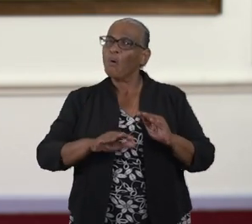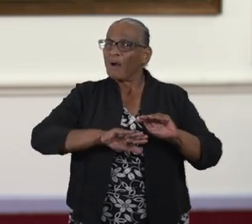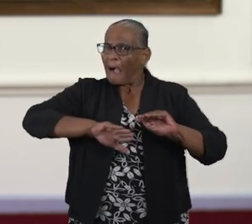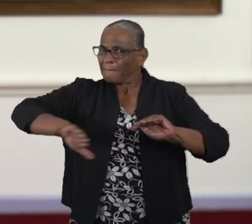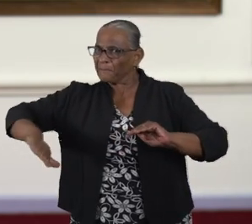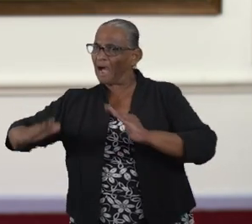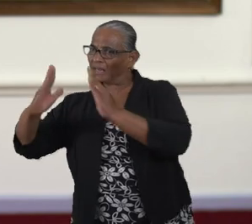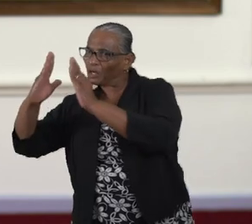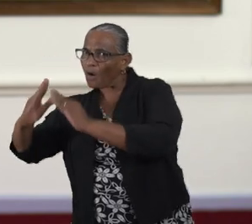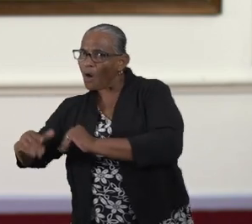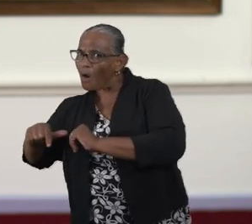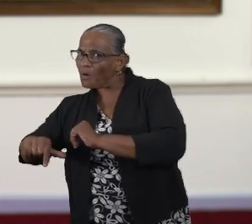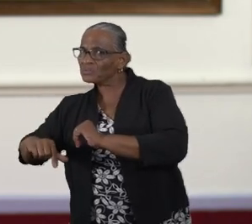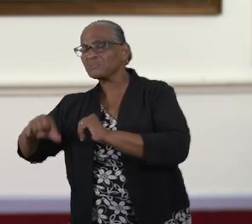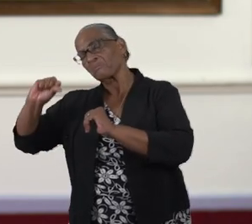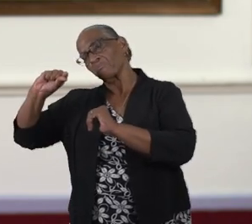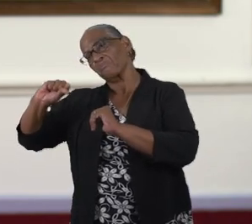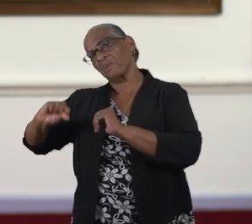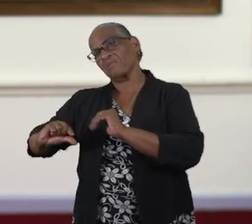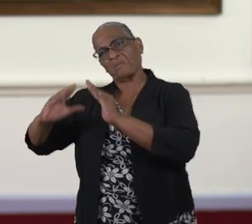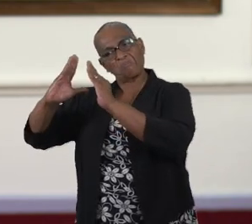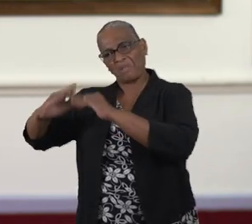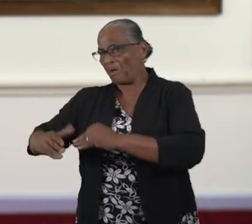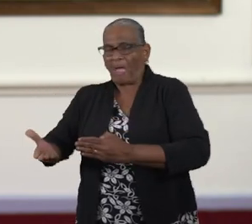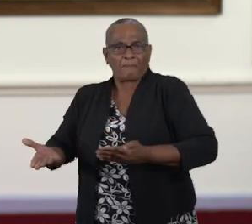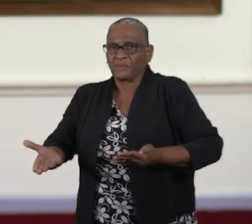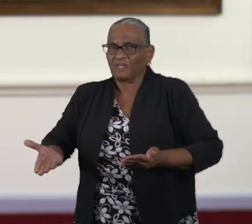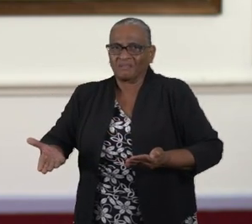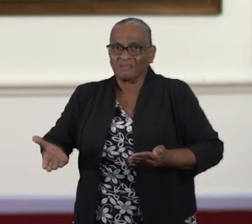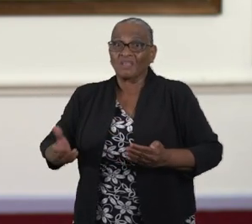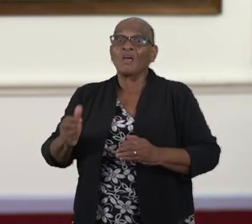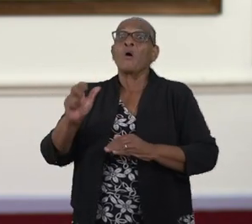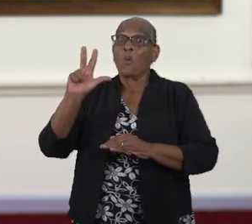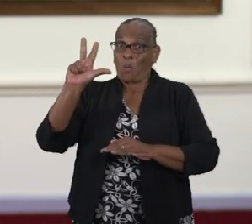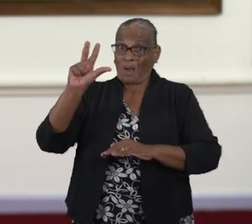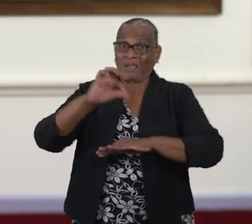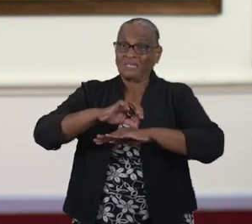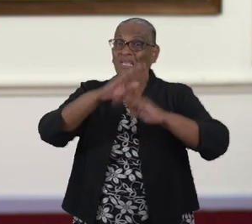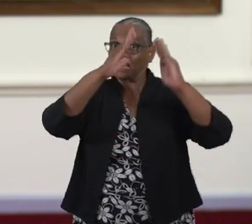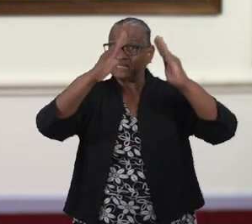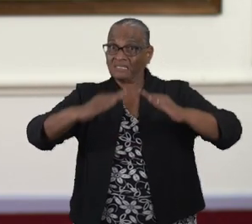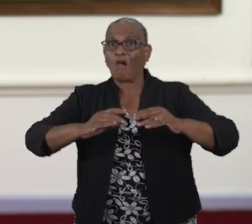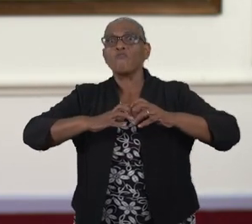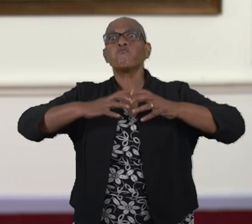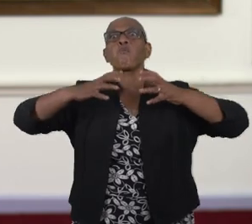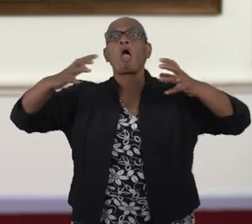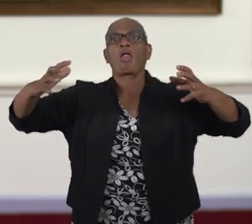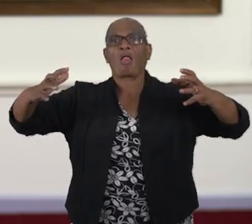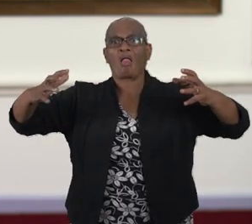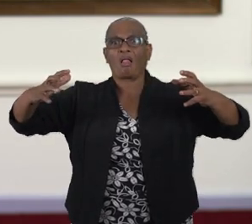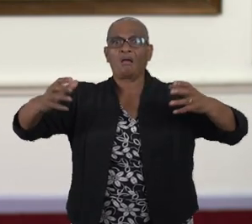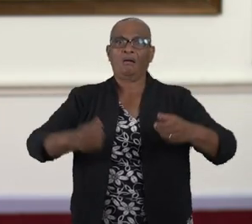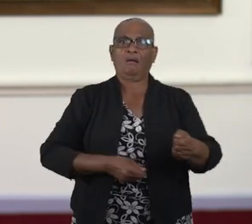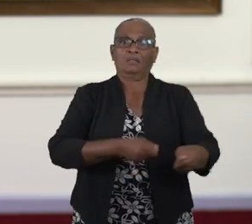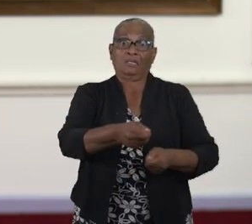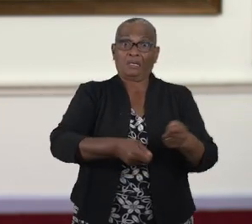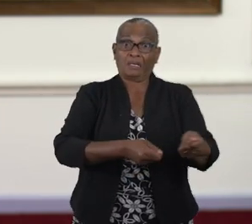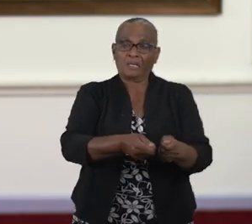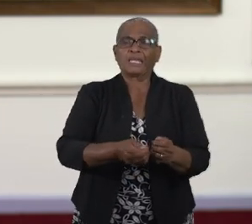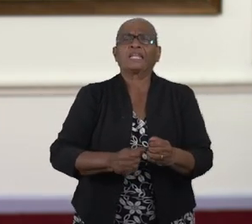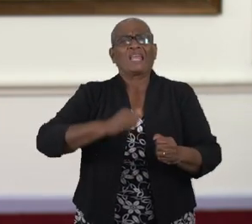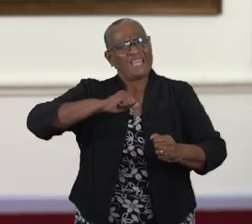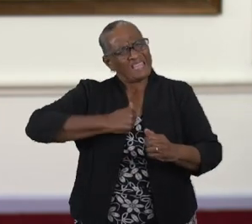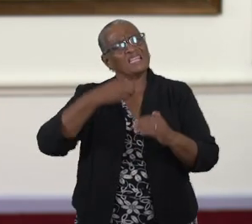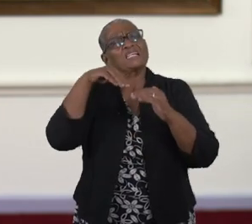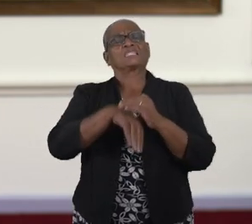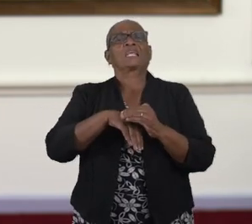quarantaineplekken werd steeds minder. Het Wanika ziekenhuis rakt vol. De regering heeft